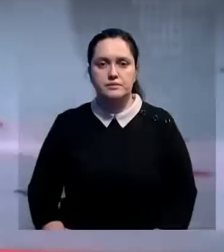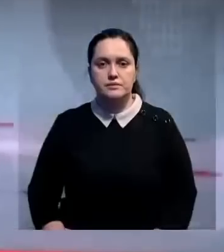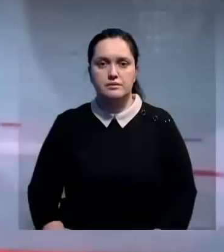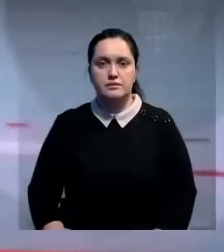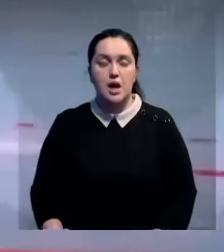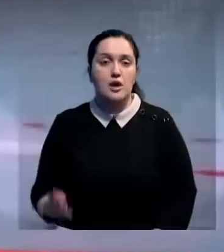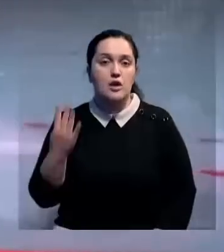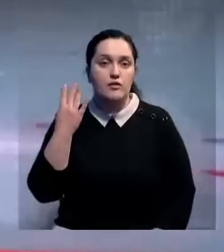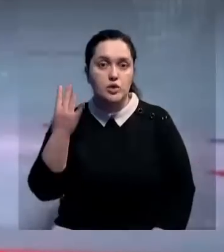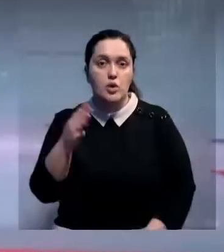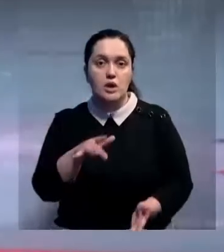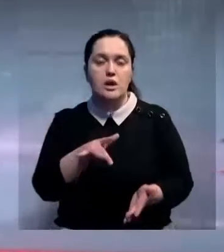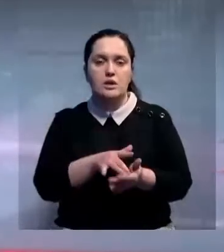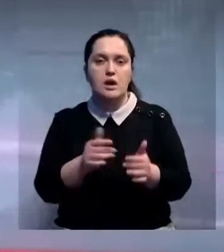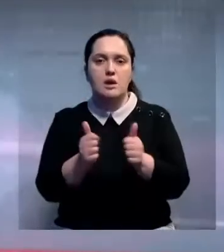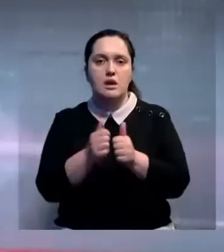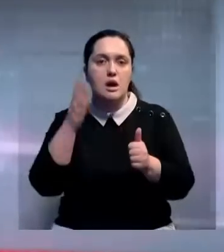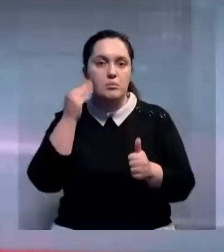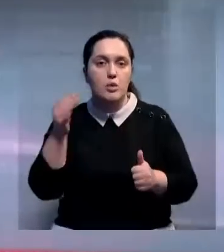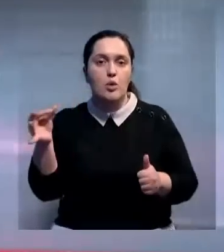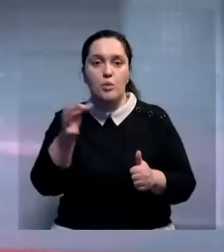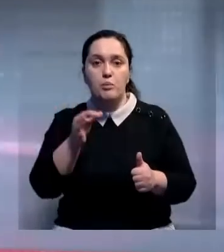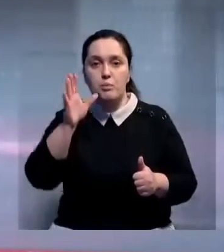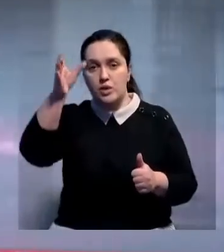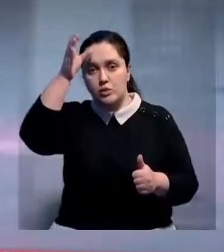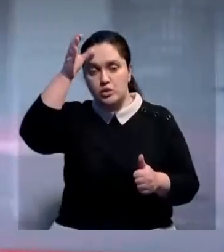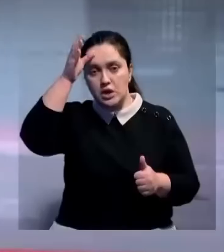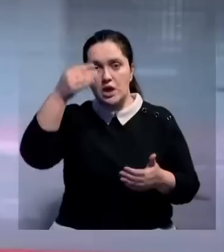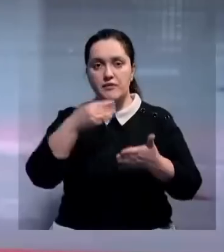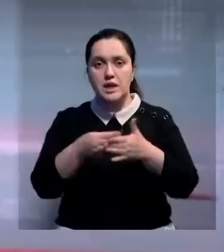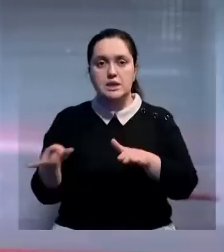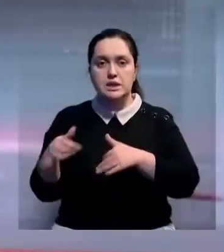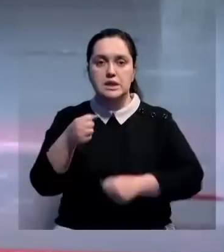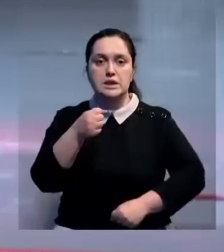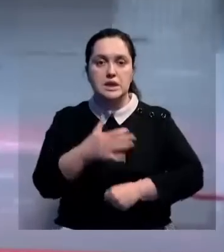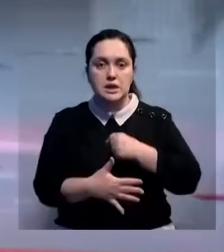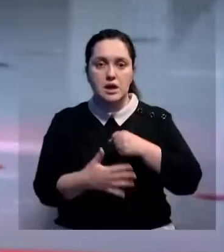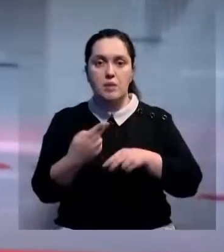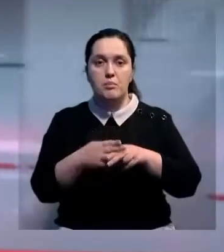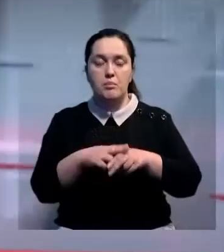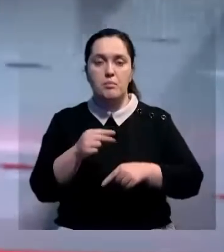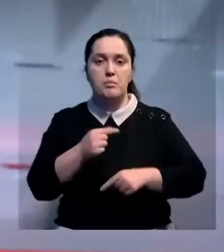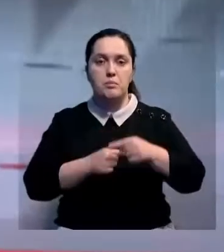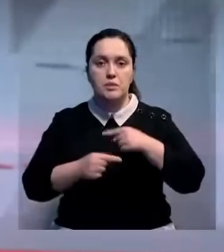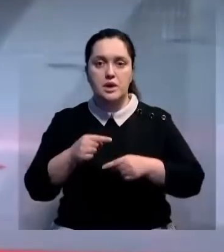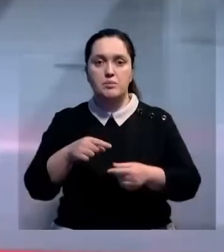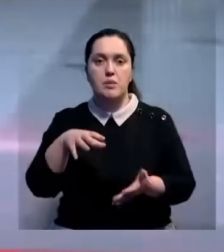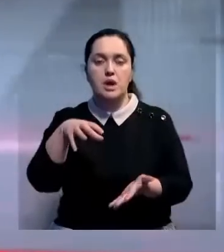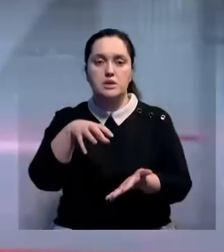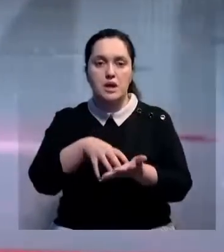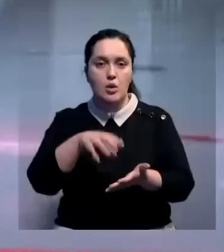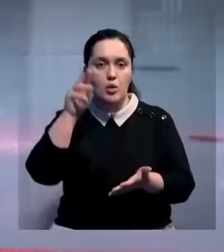В четырех городах-спутниках Алматинской области построят научные и финансовые деловые центры, производственные